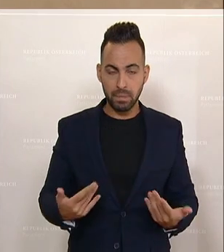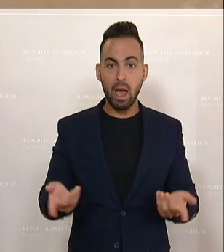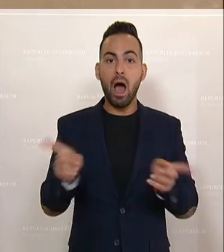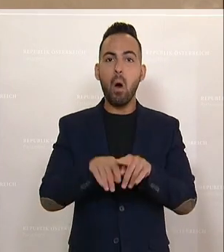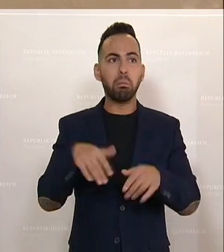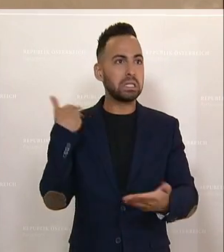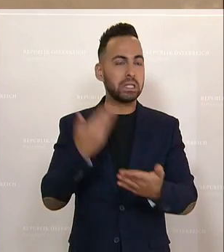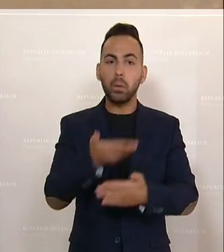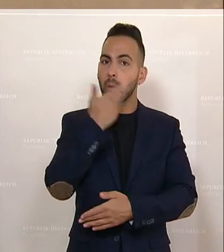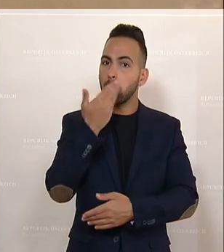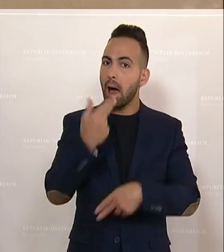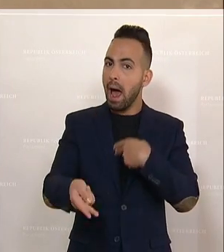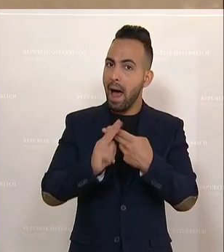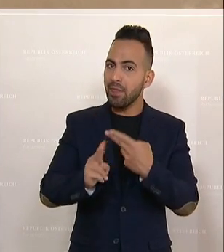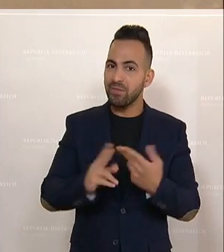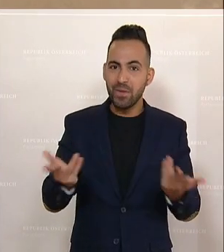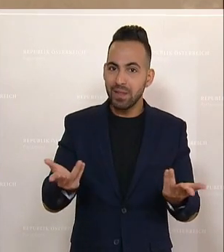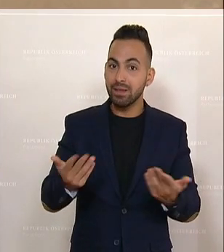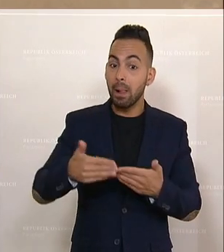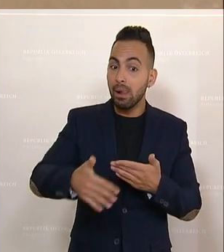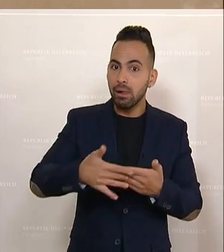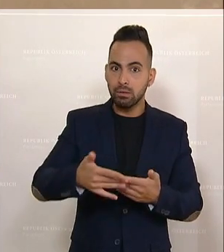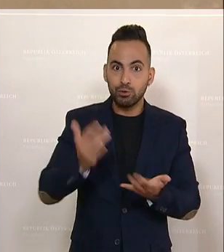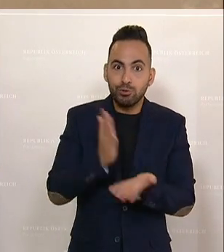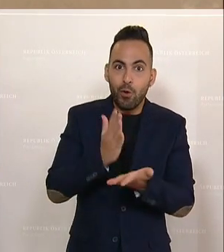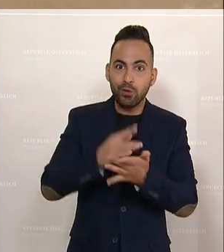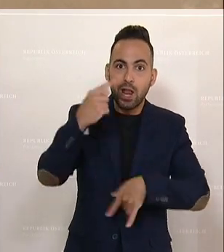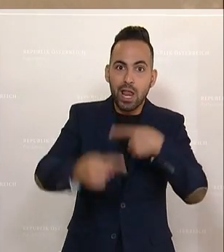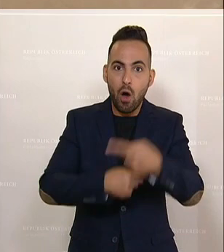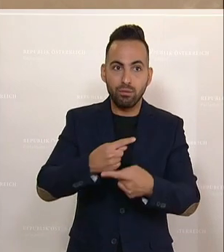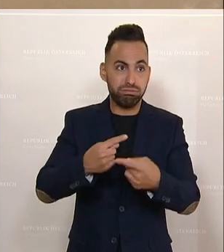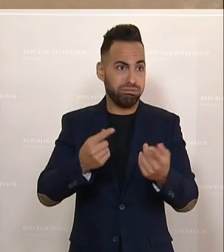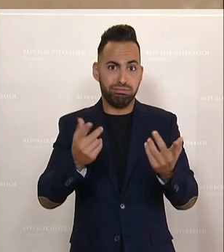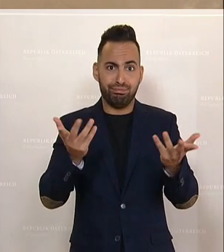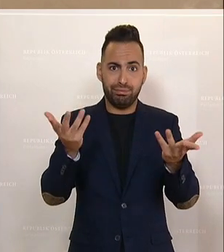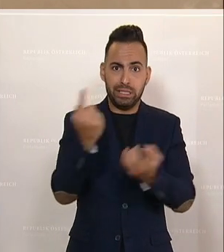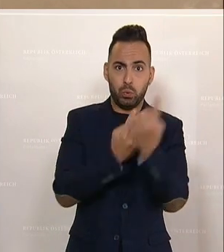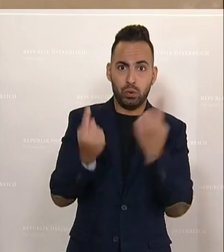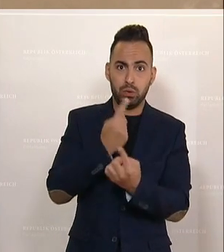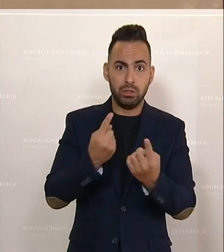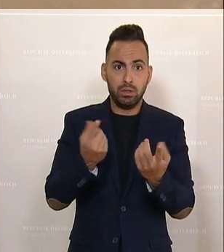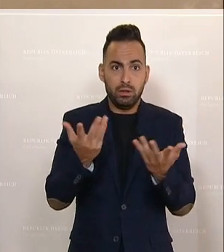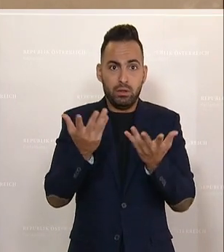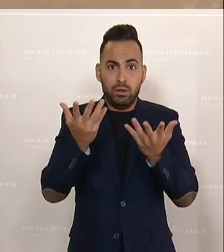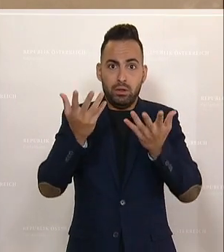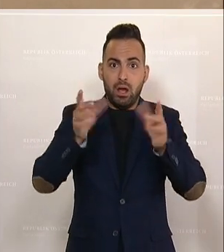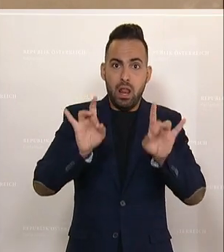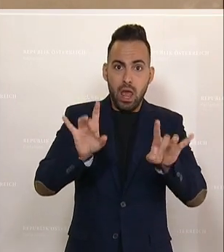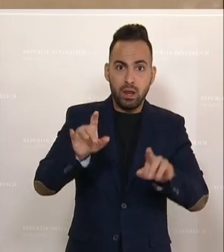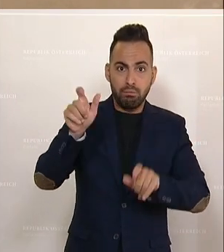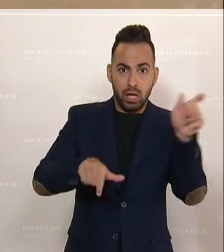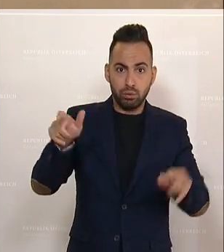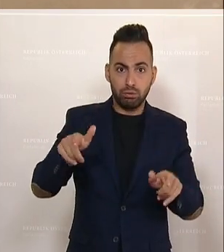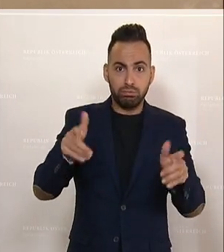Antworten auf den Drohenden oder schon da gewesen, oder da den Drohenden, nur schon